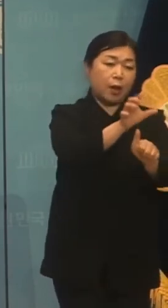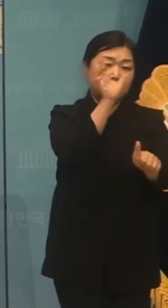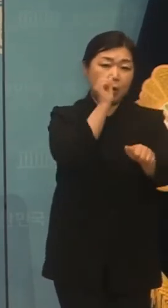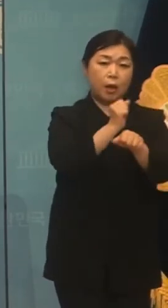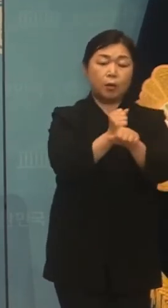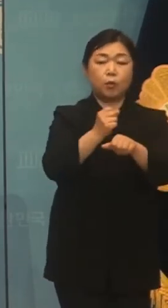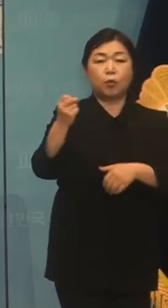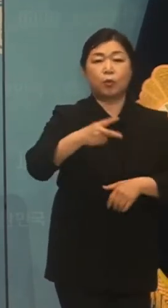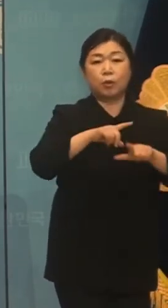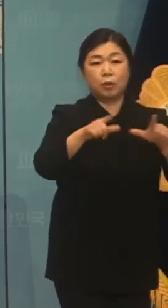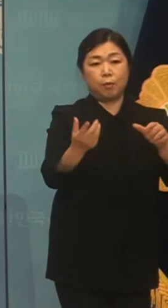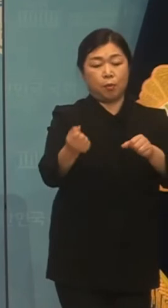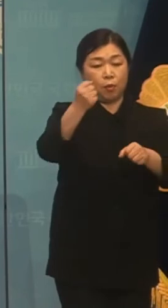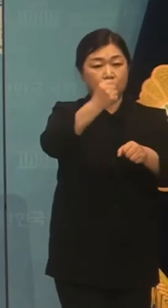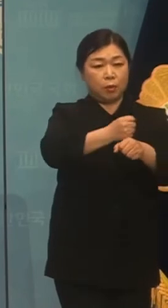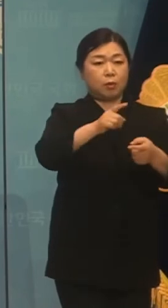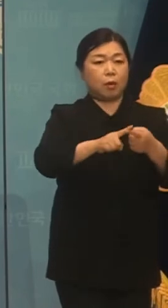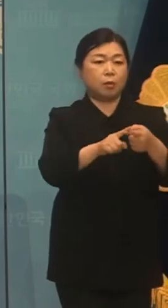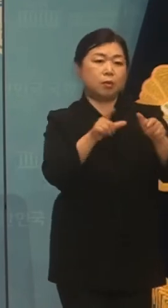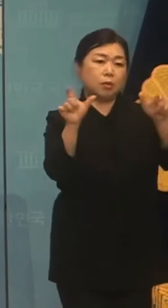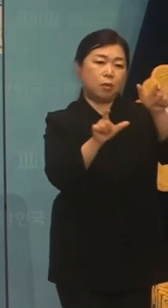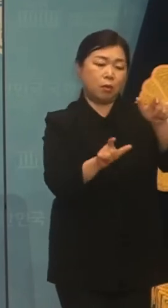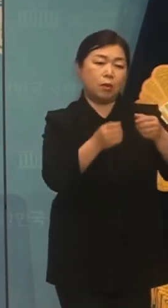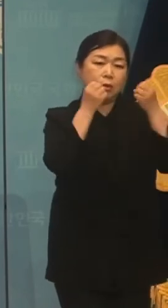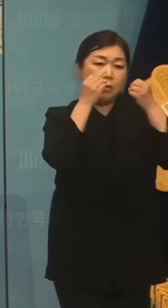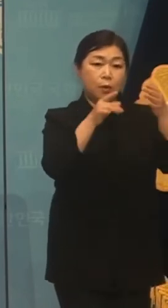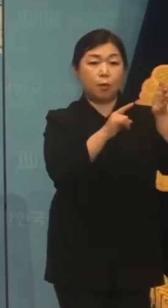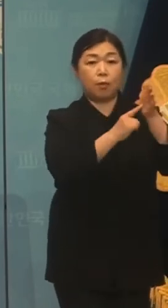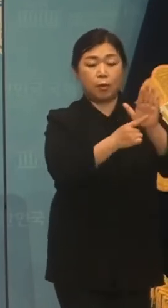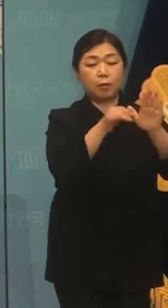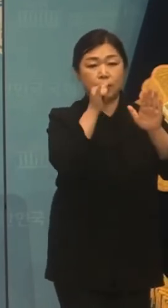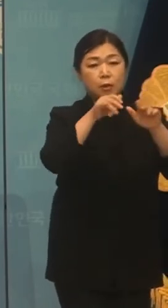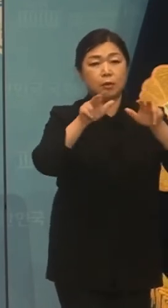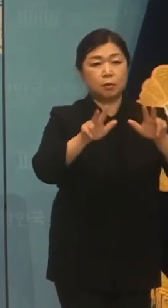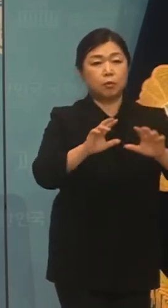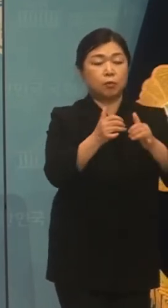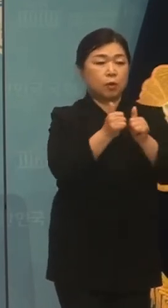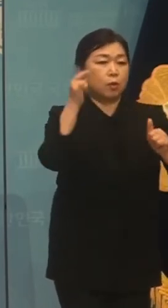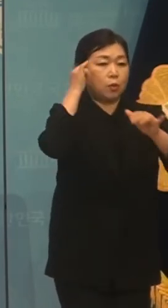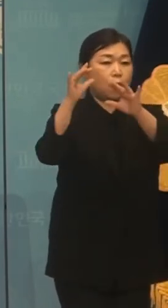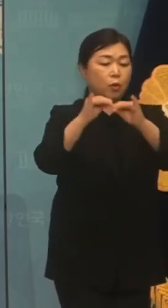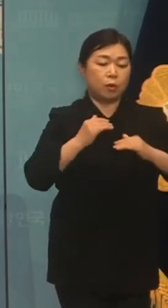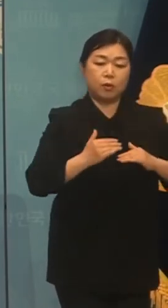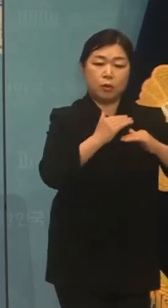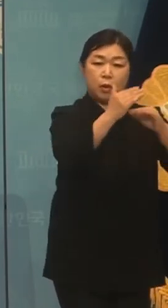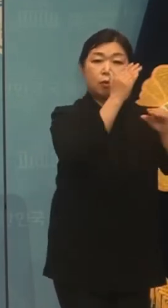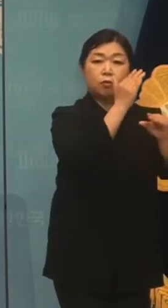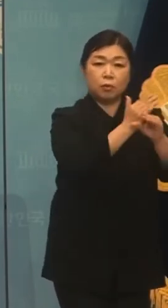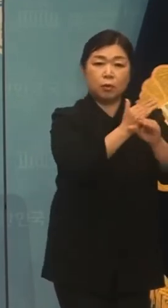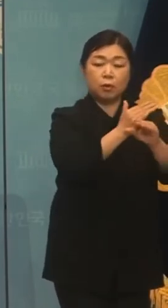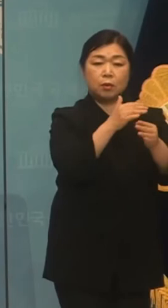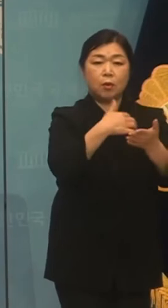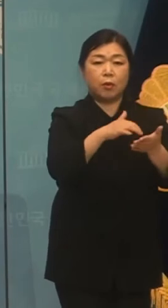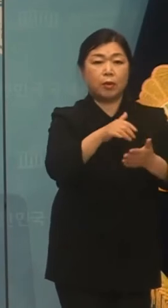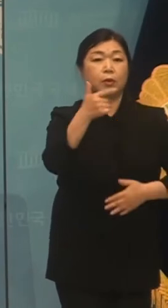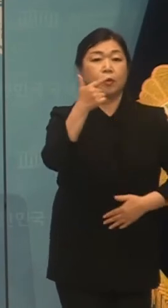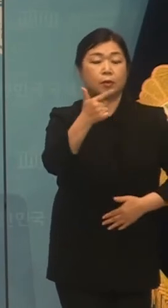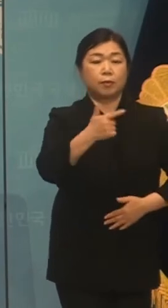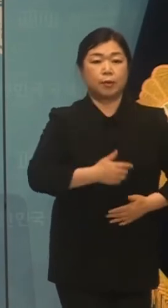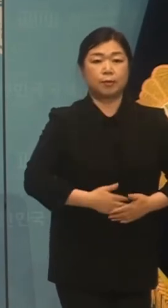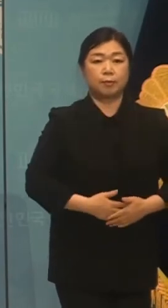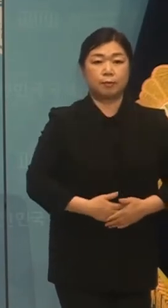일상복계에 관한 청원이 지난주 새로 공개되었습니다. 현재 국민 동의 절차가 진행 중인 청원은 총 6번입니다.